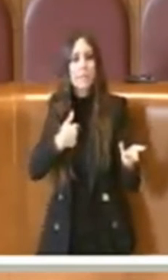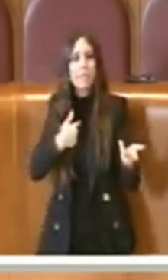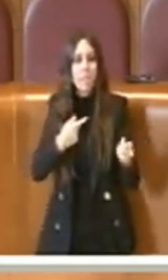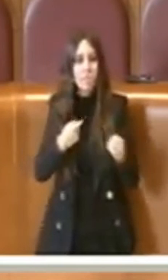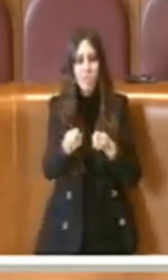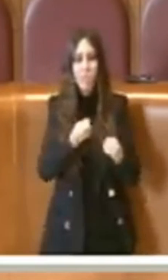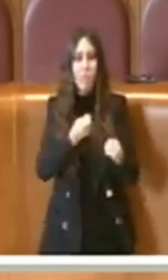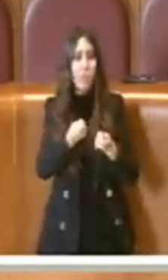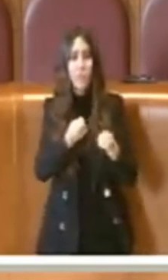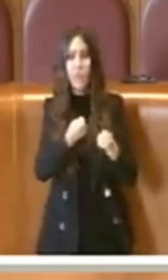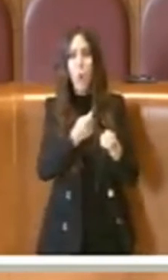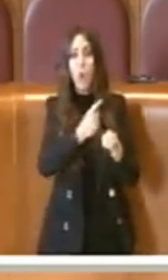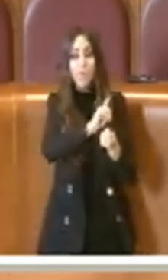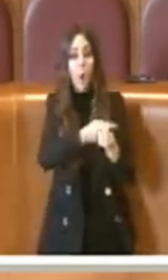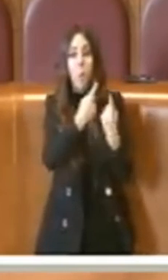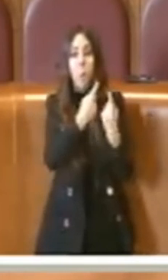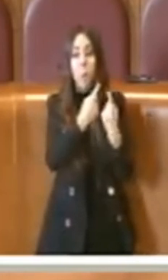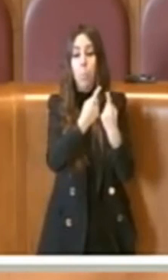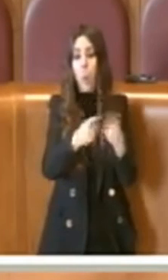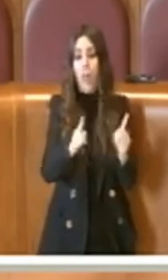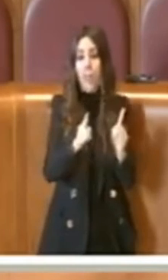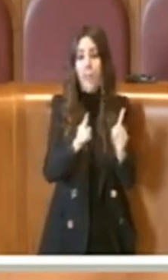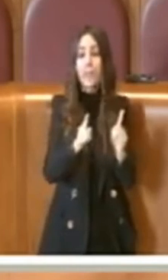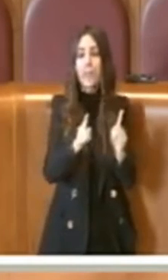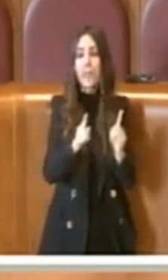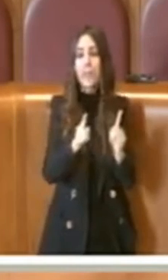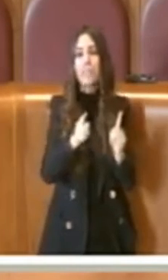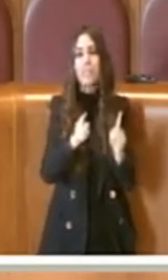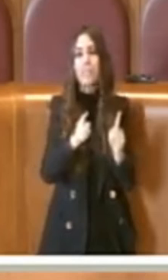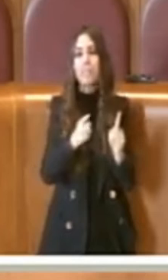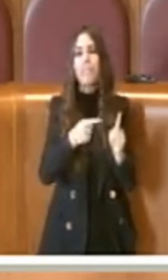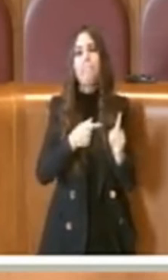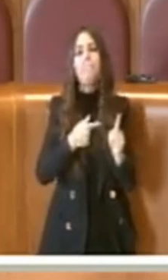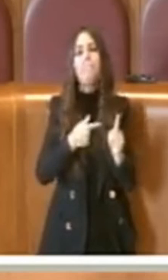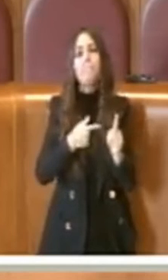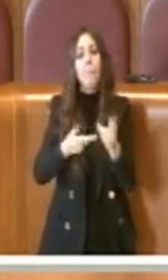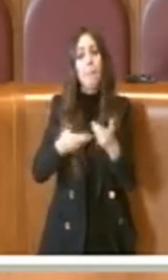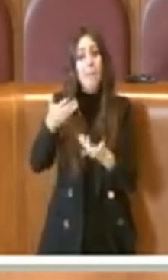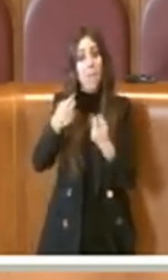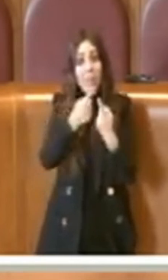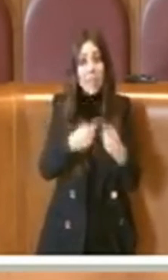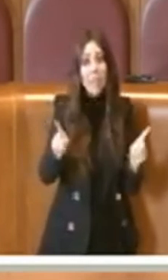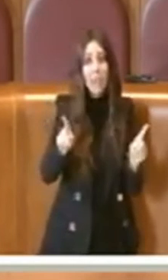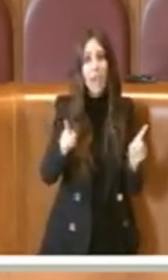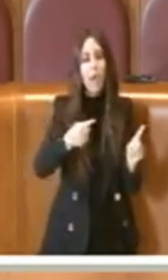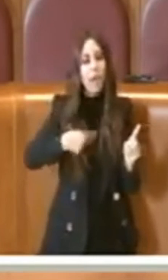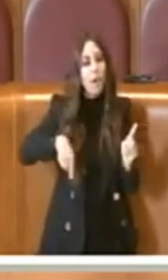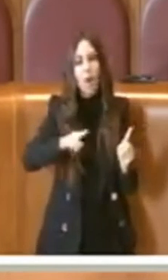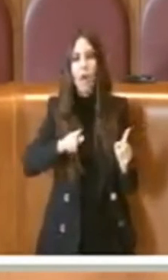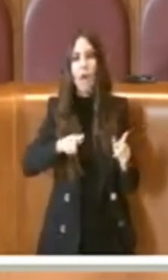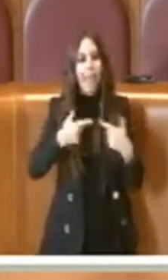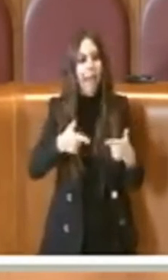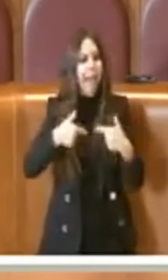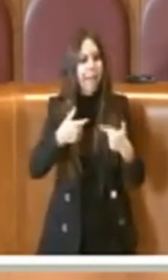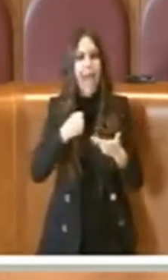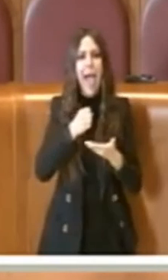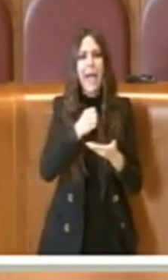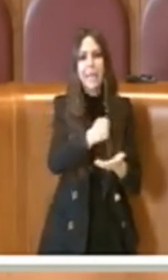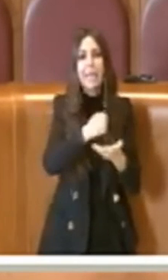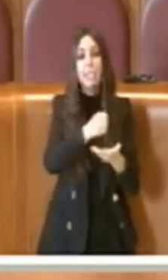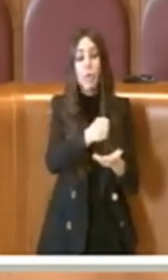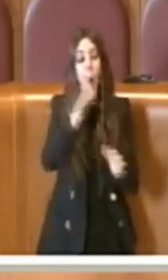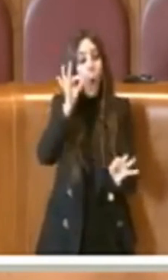politica che ha la maggioranza qui in Campidoglio, qui in Assemblea Capitolina, noi abbiamo dato tante risorse per poter